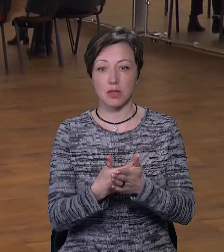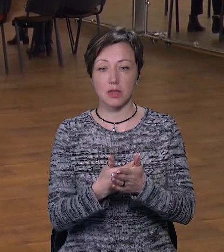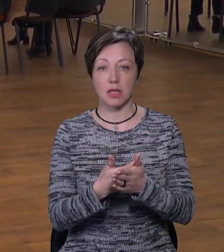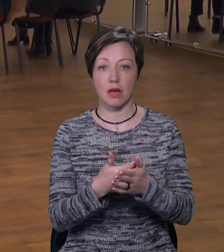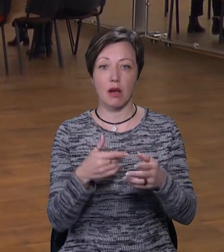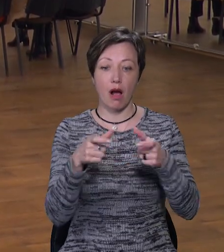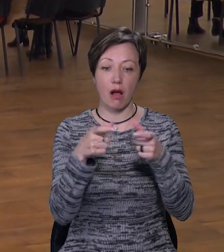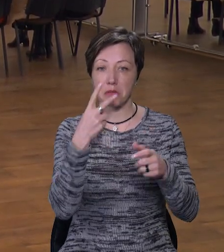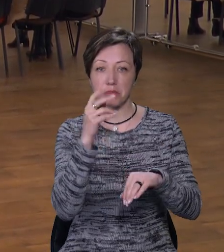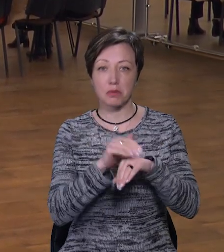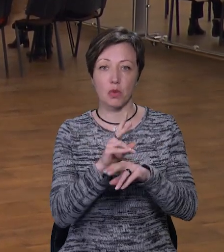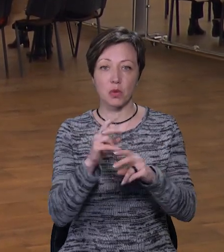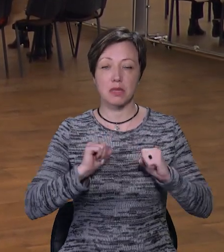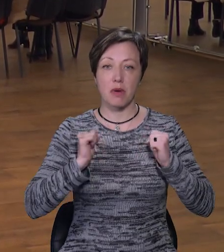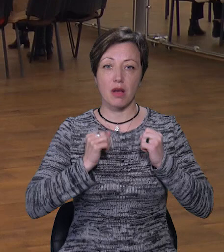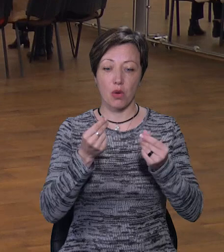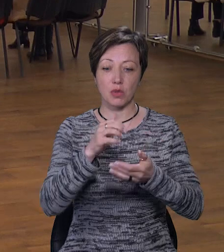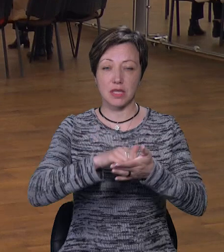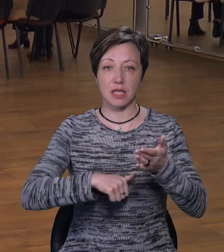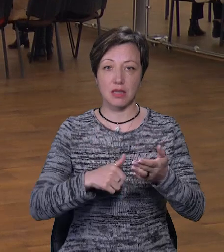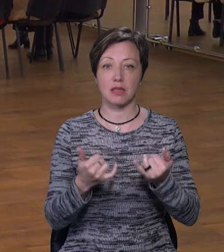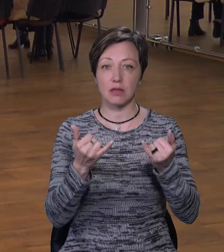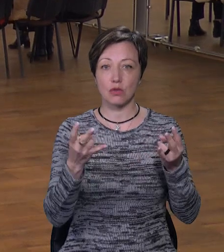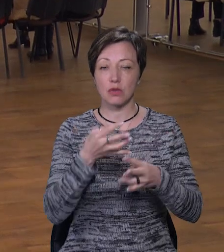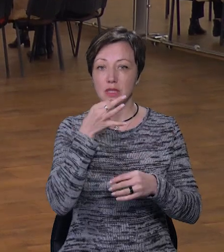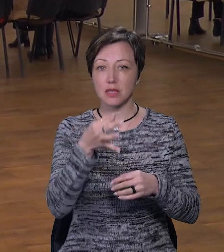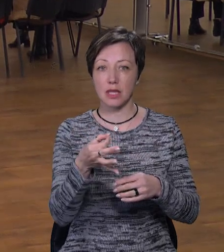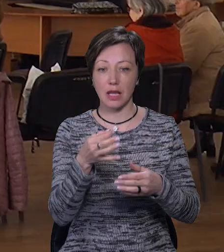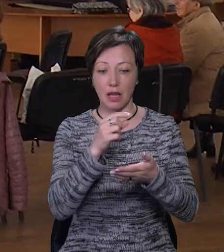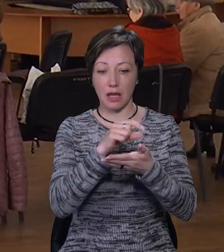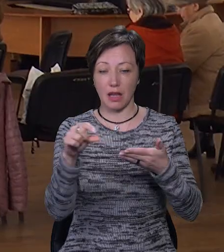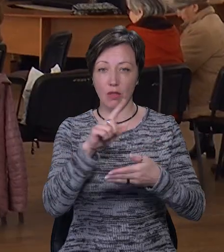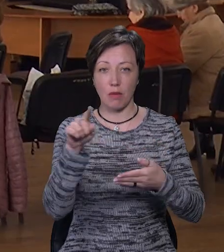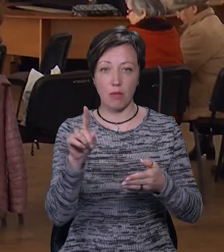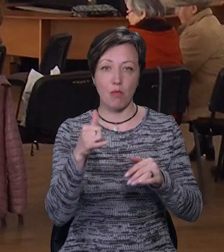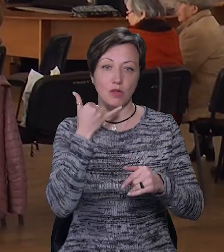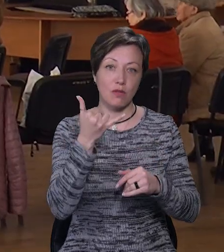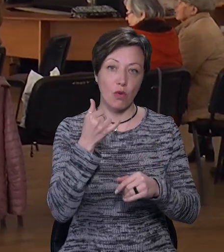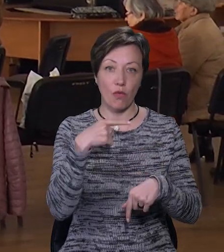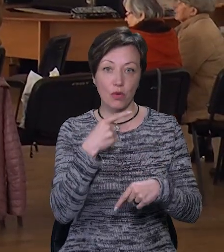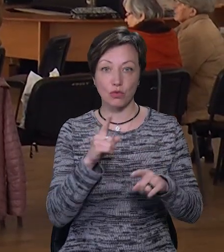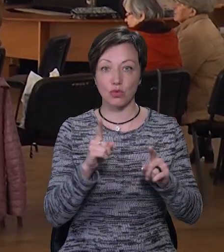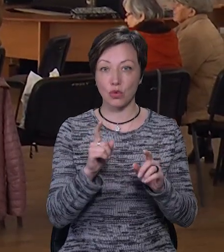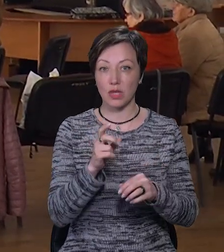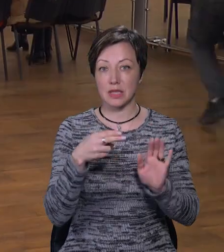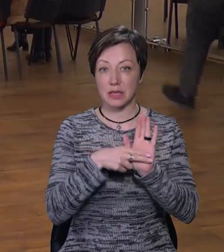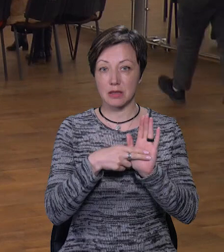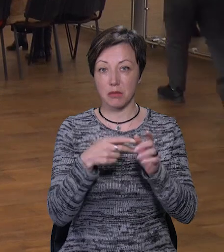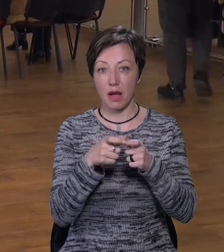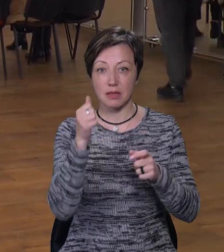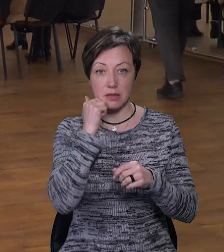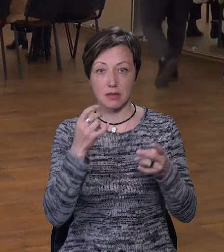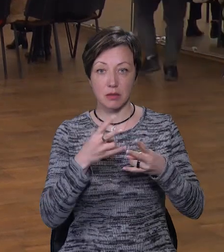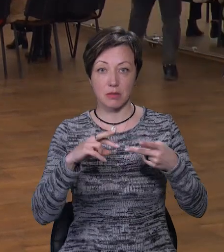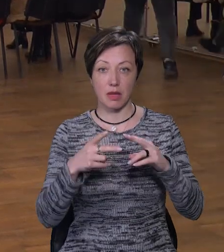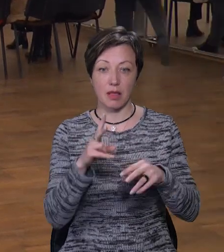рух по картці помічений, хтось намагається зняти кошти, і для цього потрібно сказати якісь реквізити. Можуть телефонувати і говорити, що сім карта вже застаріла, також